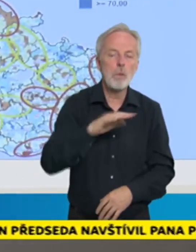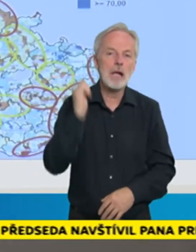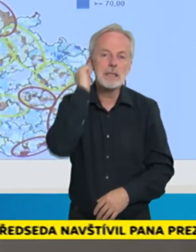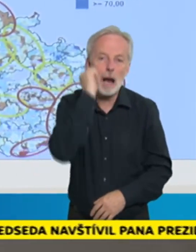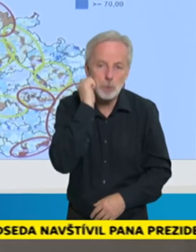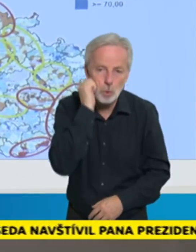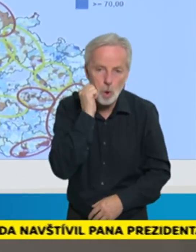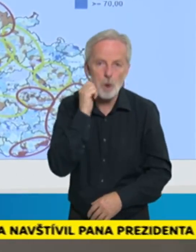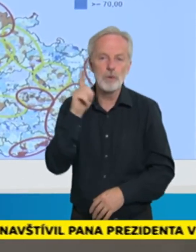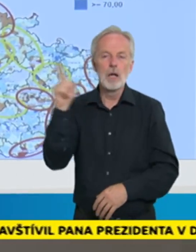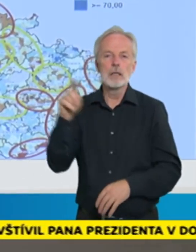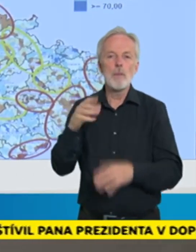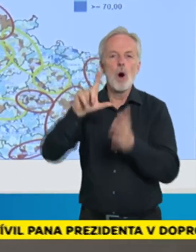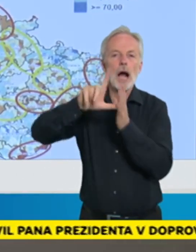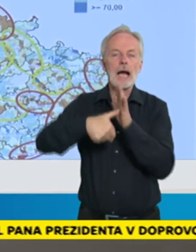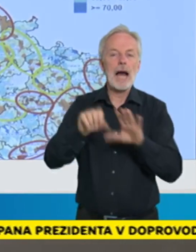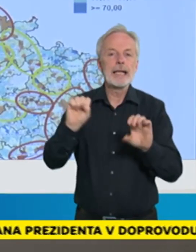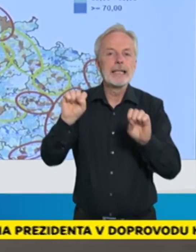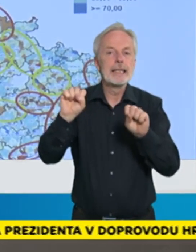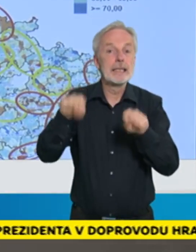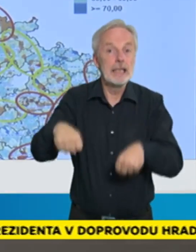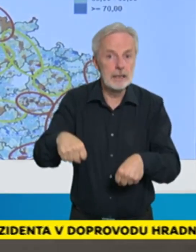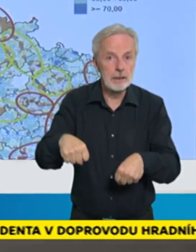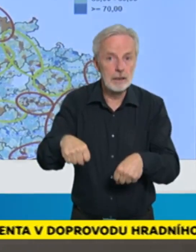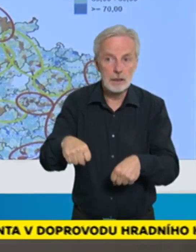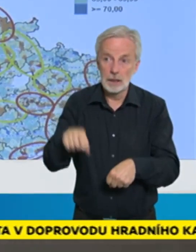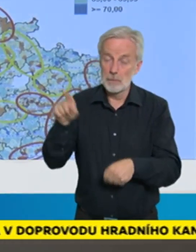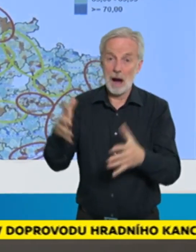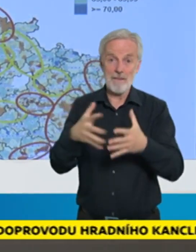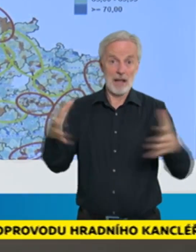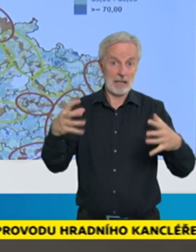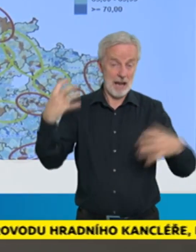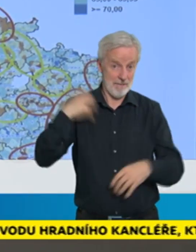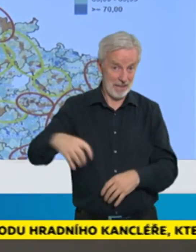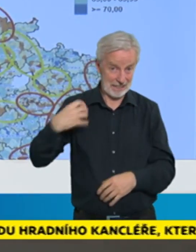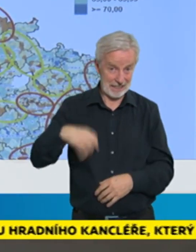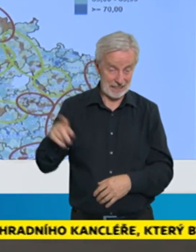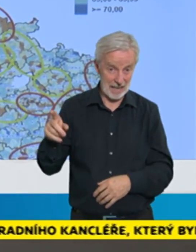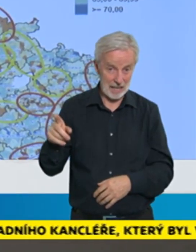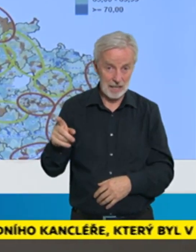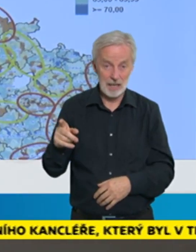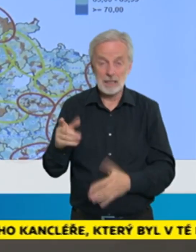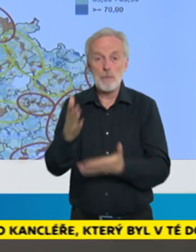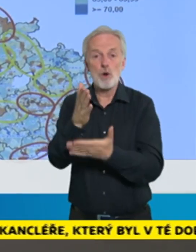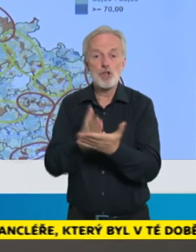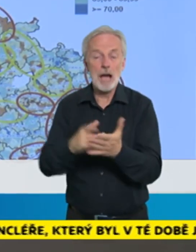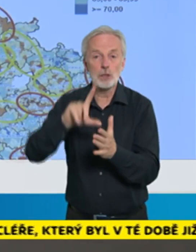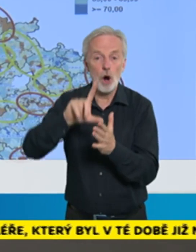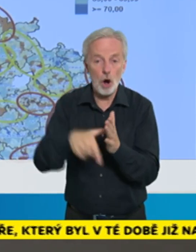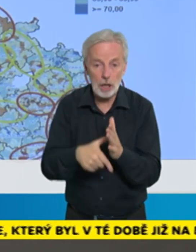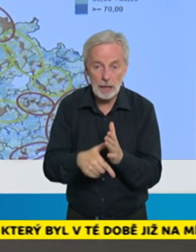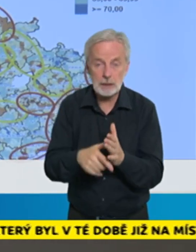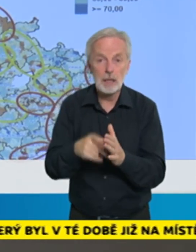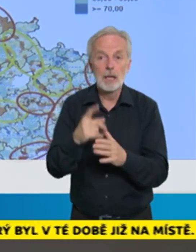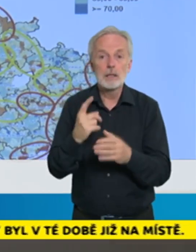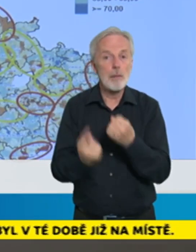kraje, kde jsou velké obce s rozšiřenou působností nebo i části okresů, kde je větší množství obcí, které jsou